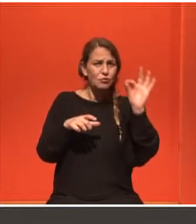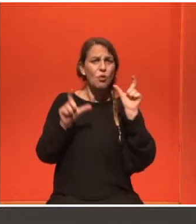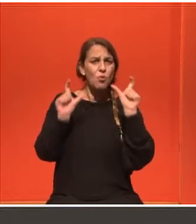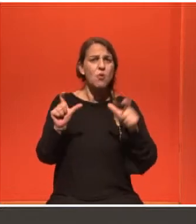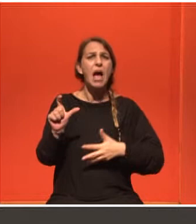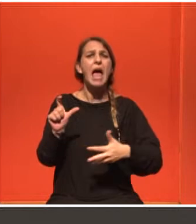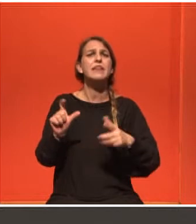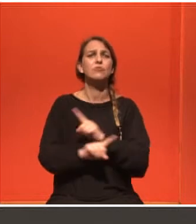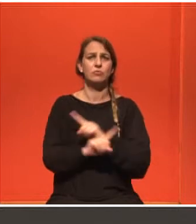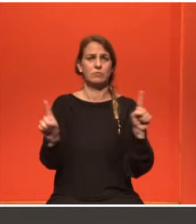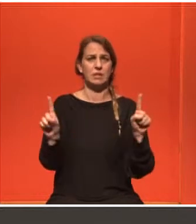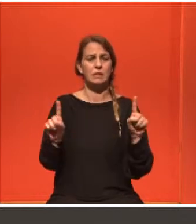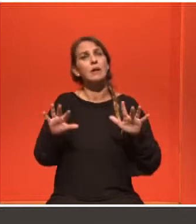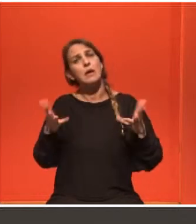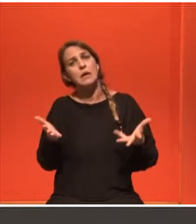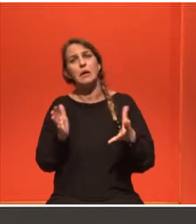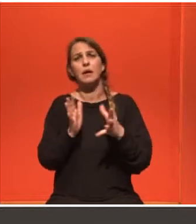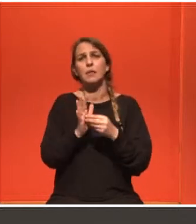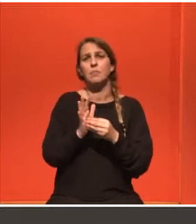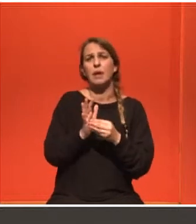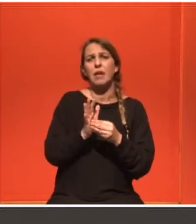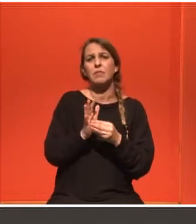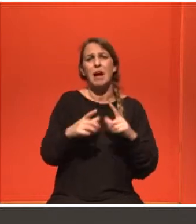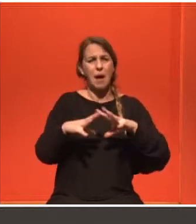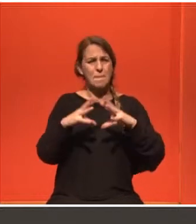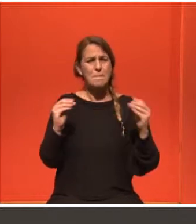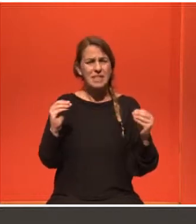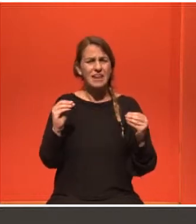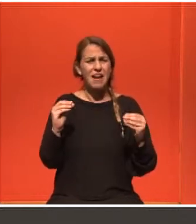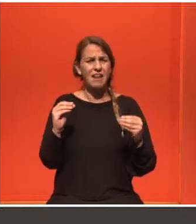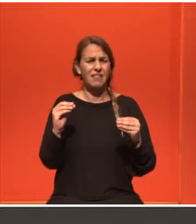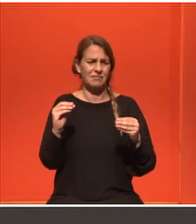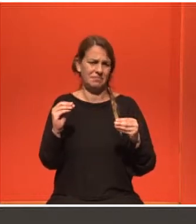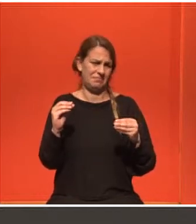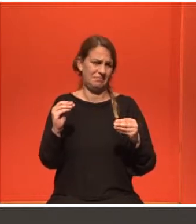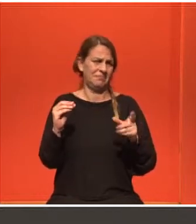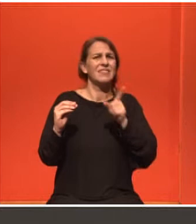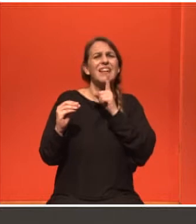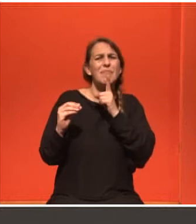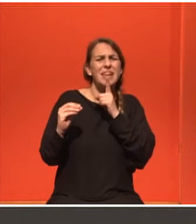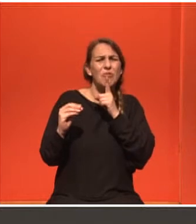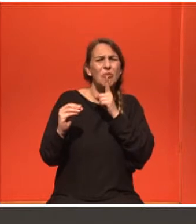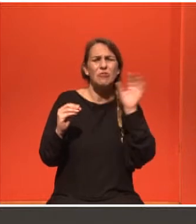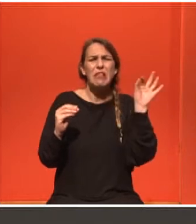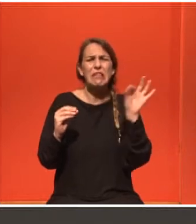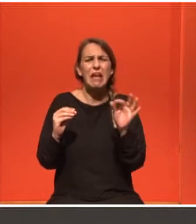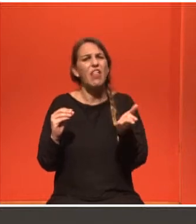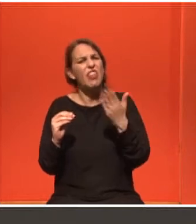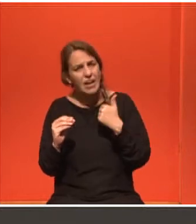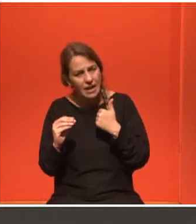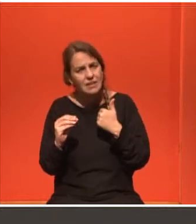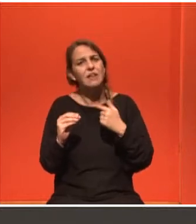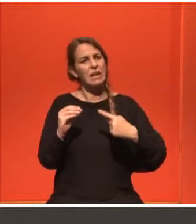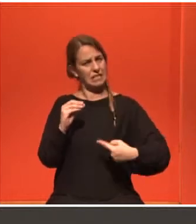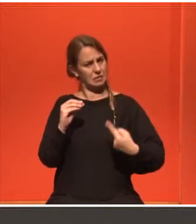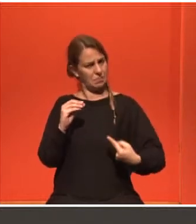μη νομήτρο αργίες, λένε να έχουν ανακανόνες το κύκλο. Είναι γνωστό ότι